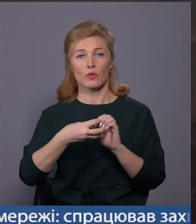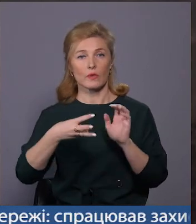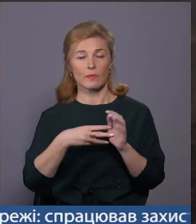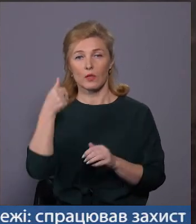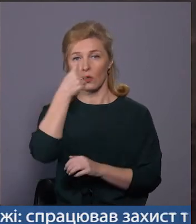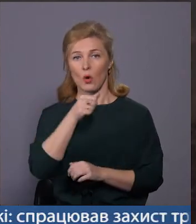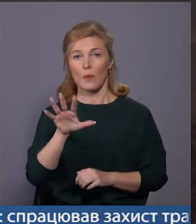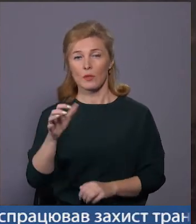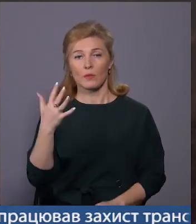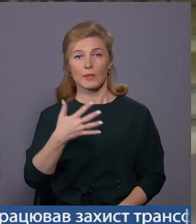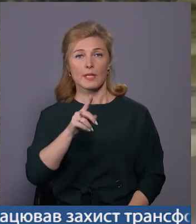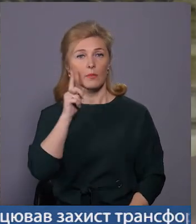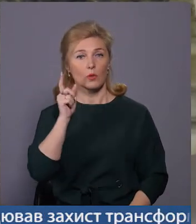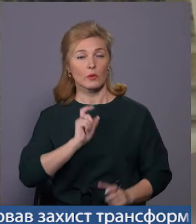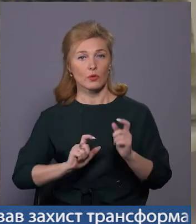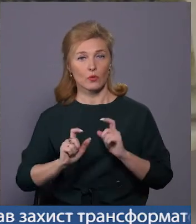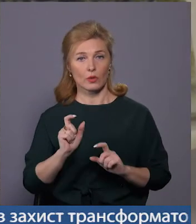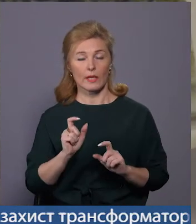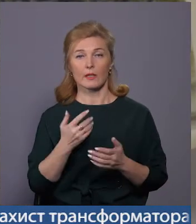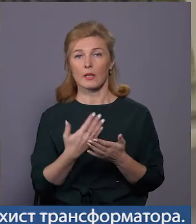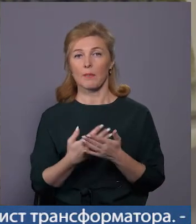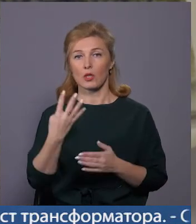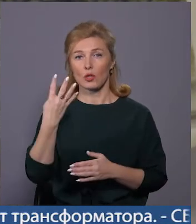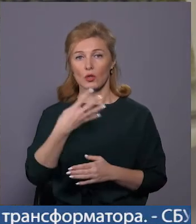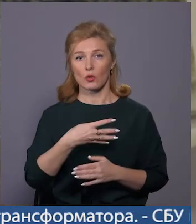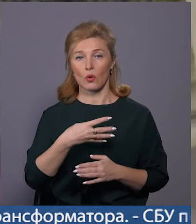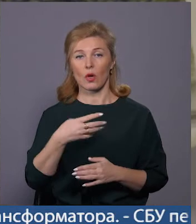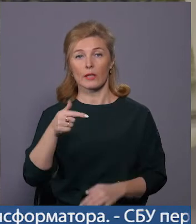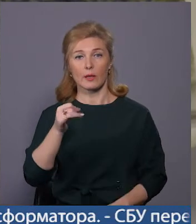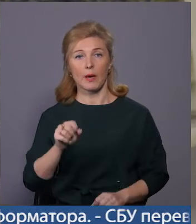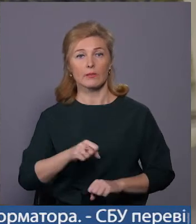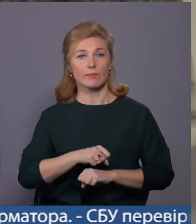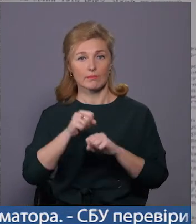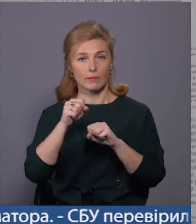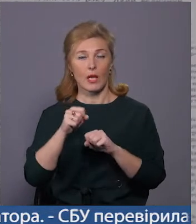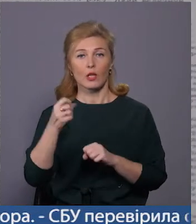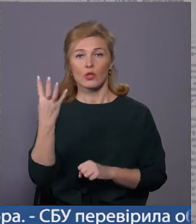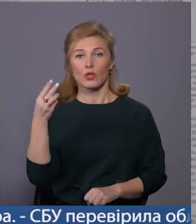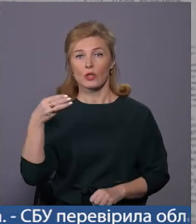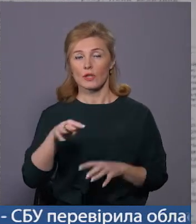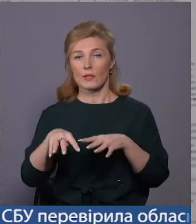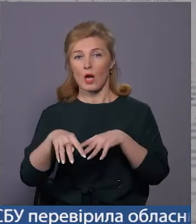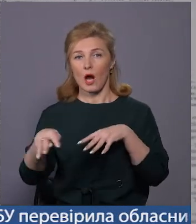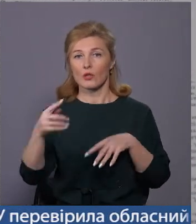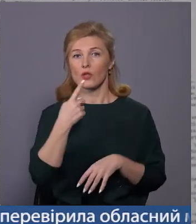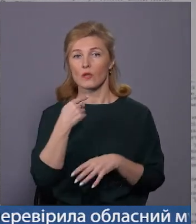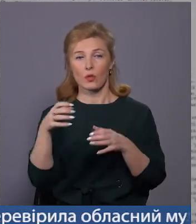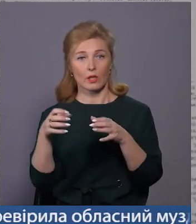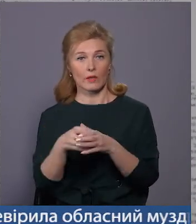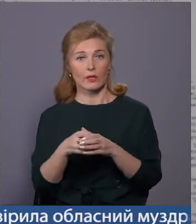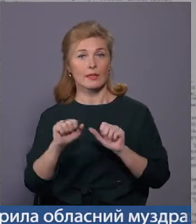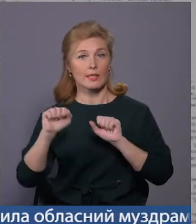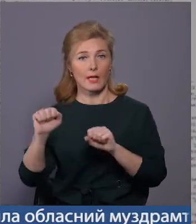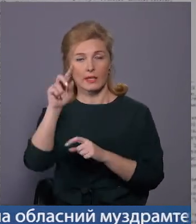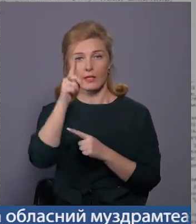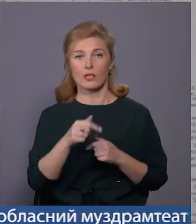550 молодих студентів-патріотів та майже 40 гайдамаків повстали проти чотирьохтисячної армії червоногвардійців на захист